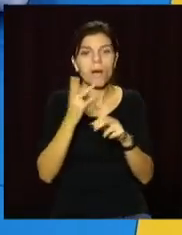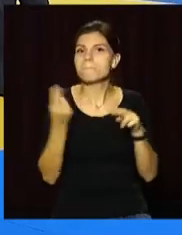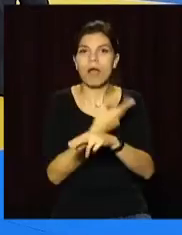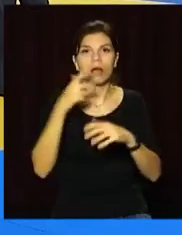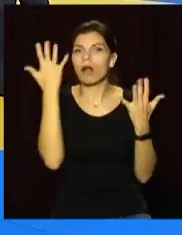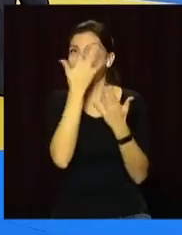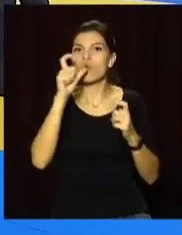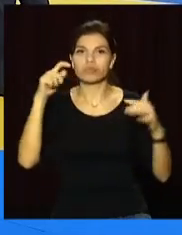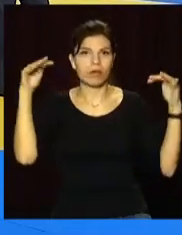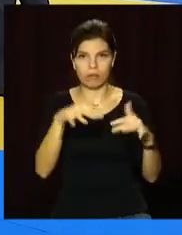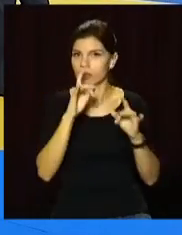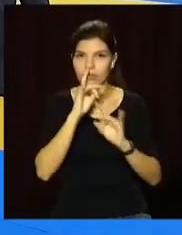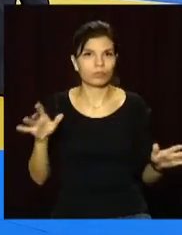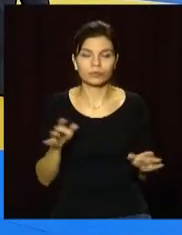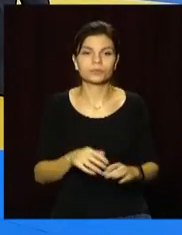глядачів.